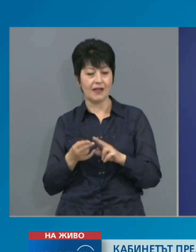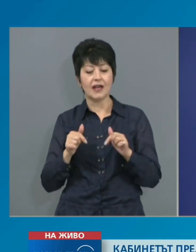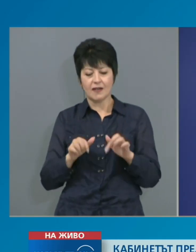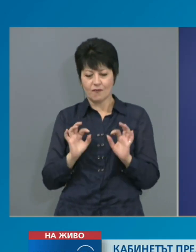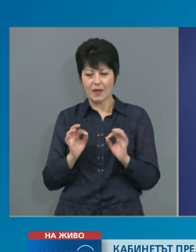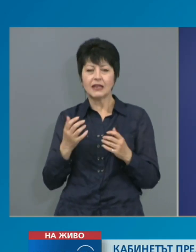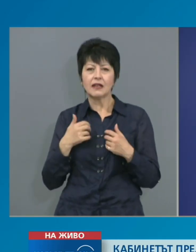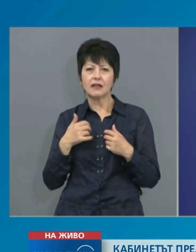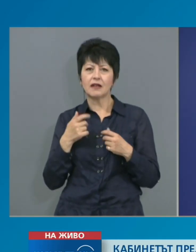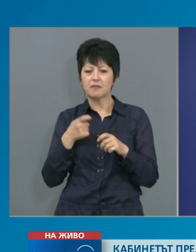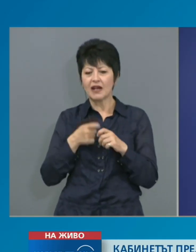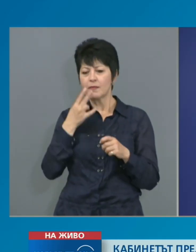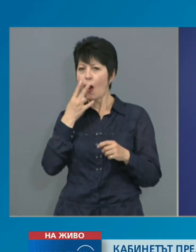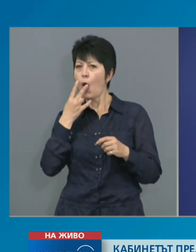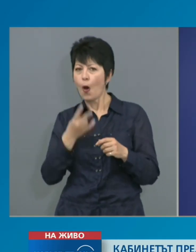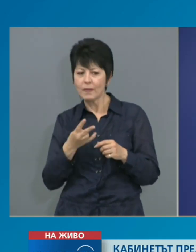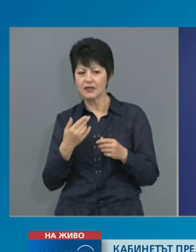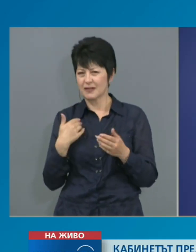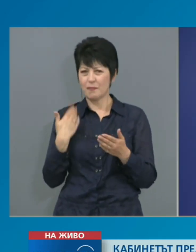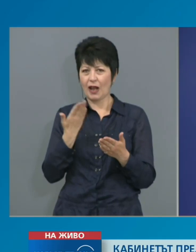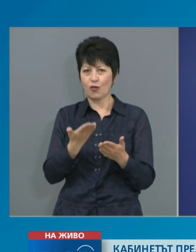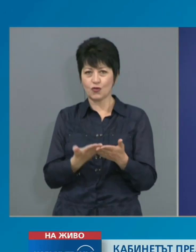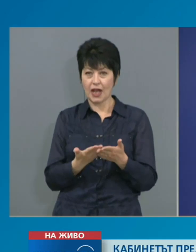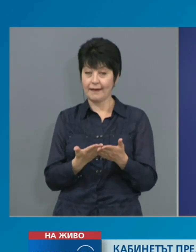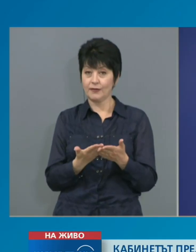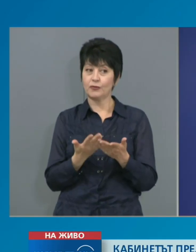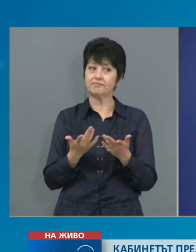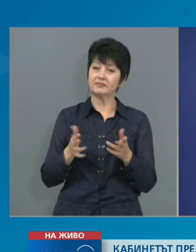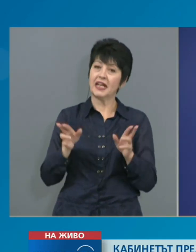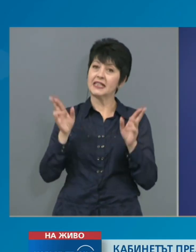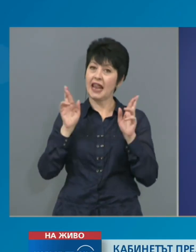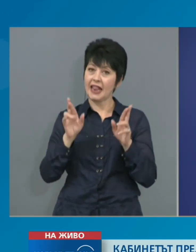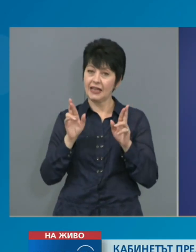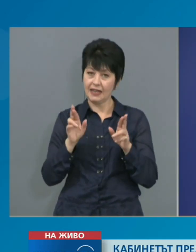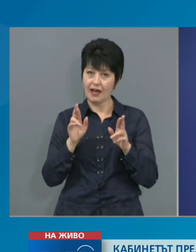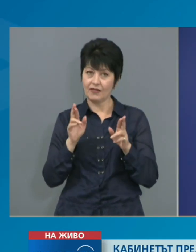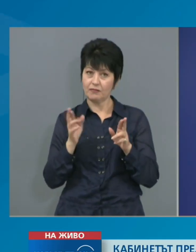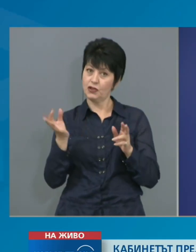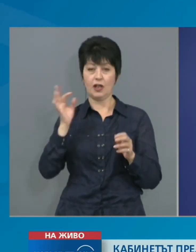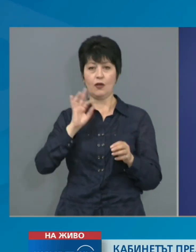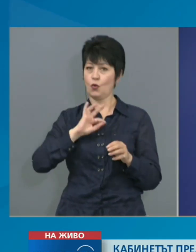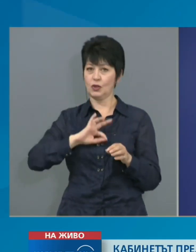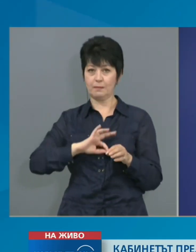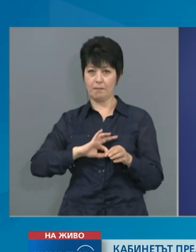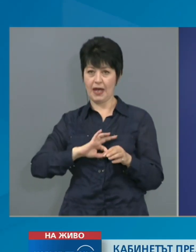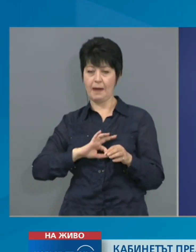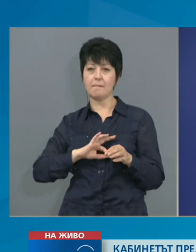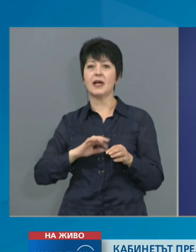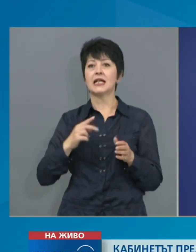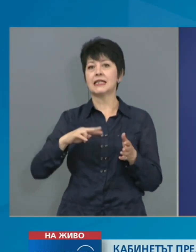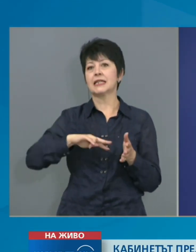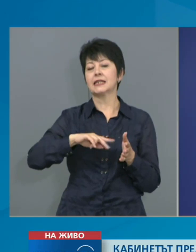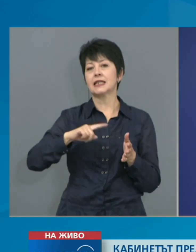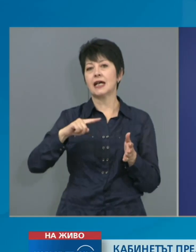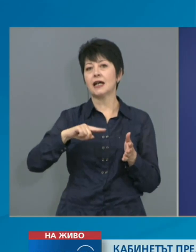с предложението и надявам се, го постигнем с приемането на законопроекта от парламента